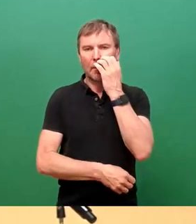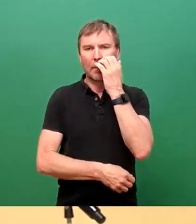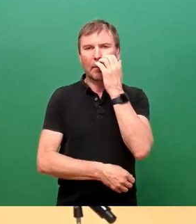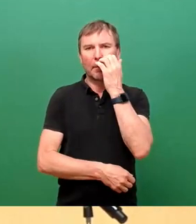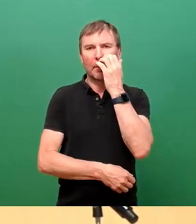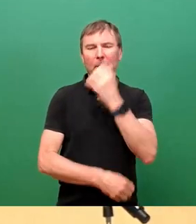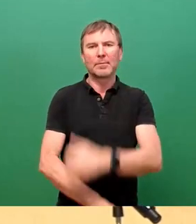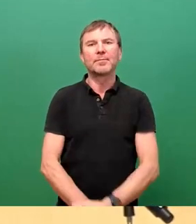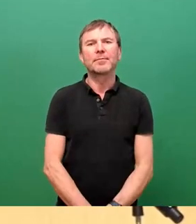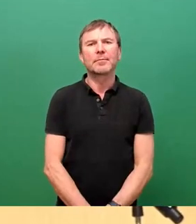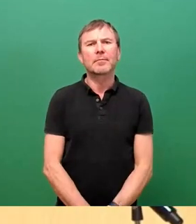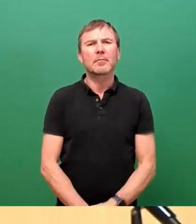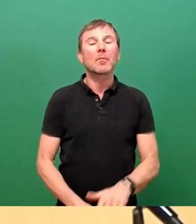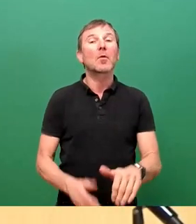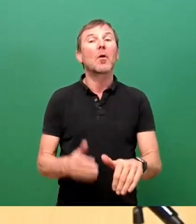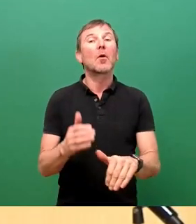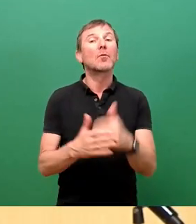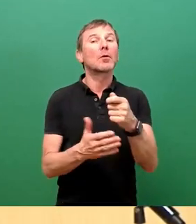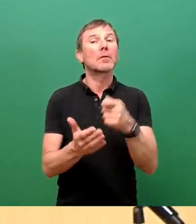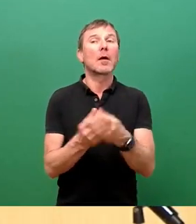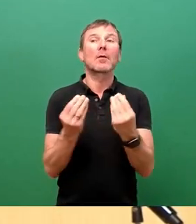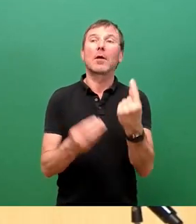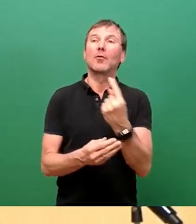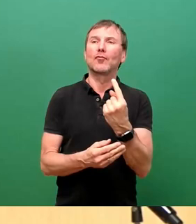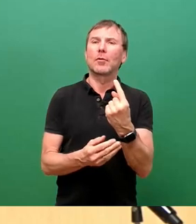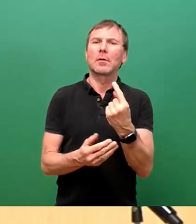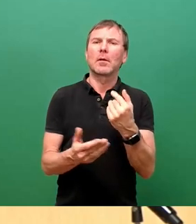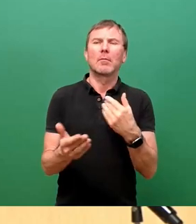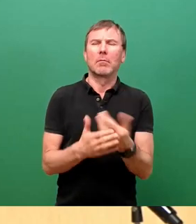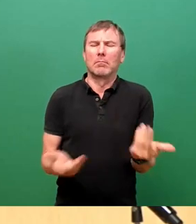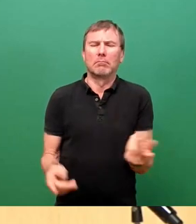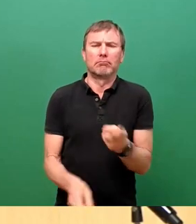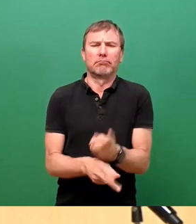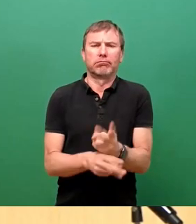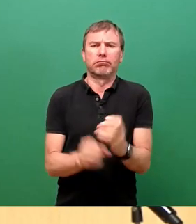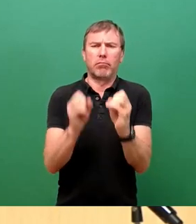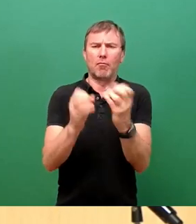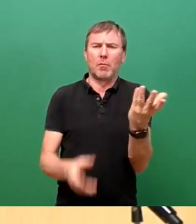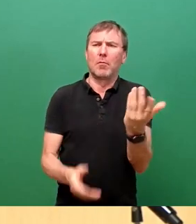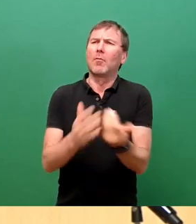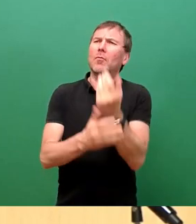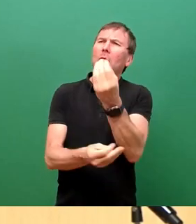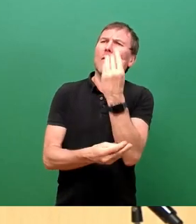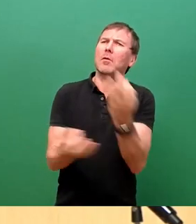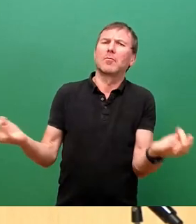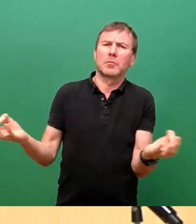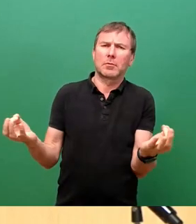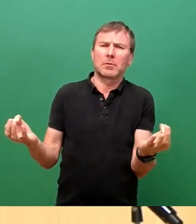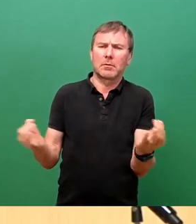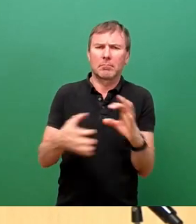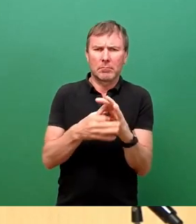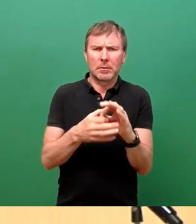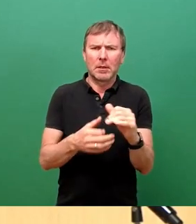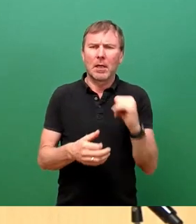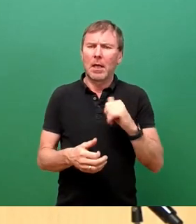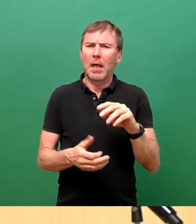Der Neuigkeitswert der aktuellen Stunde war für mich bislang gleich null. Und an das anzuknüpfen, was der geschätzte Kollege Nitschi